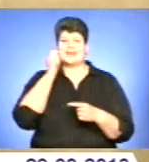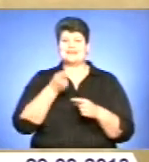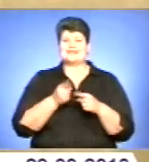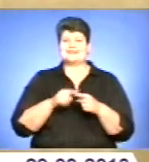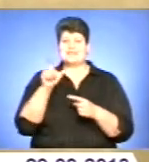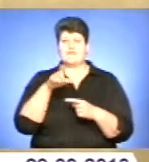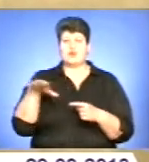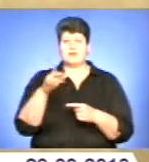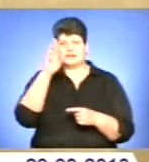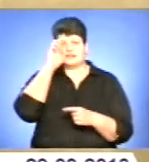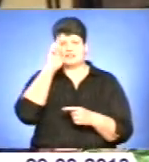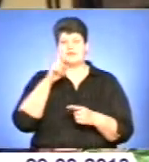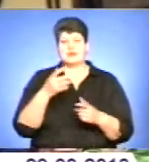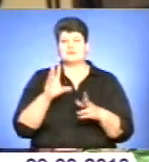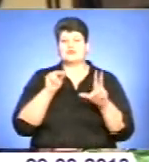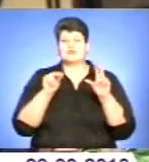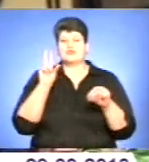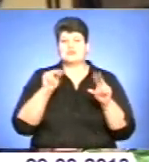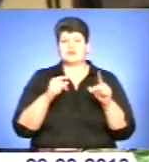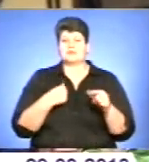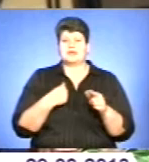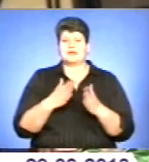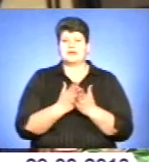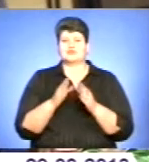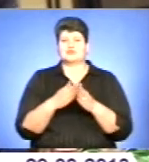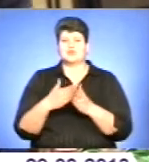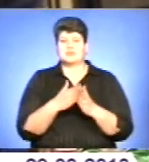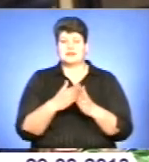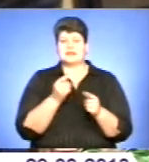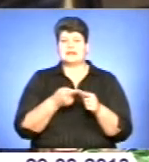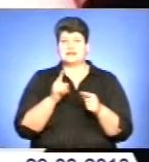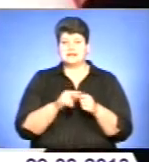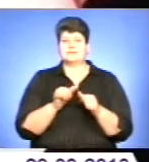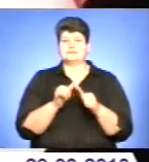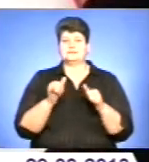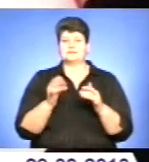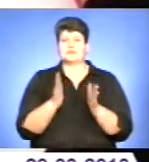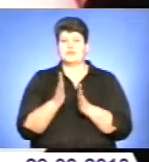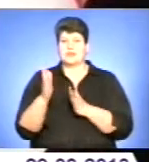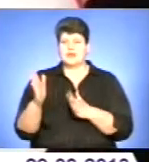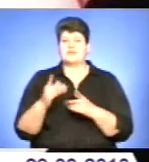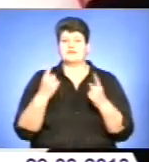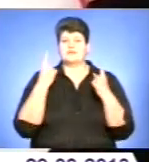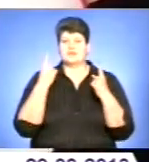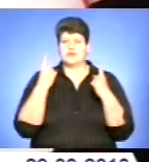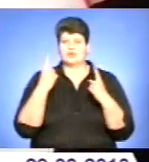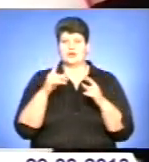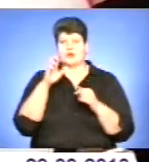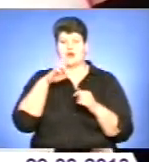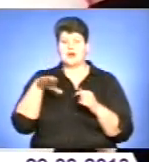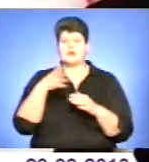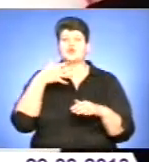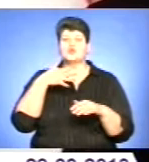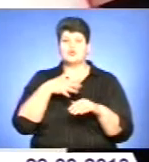пощастило, що ми сусіди. Це для Угорщини створює можливість налагодження інтенсивних та глибоких контактів з цією величезною країною. Ми